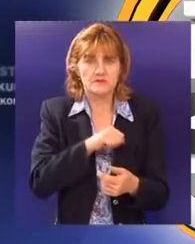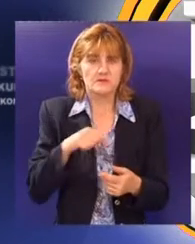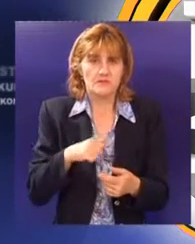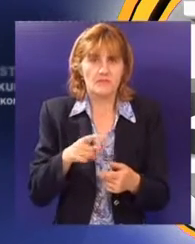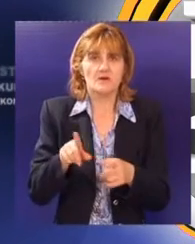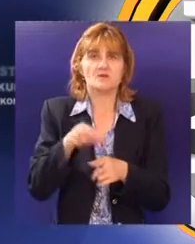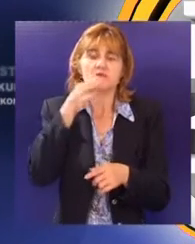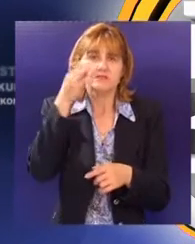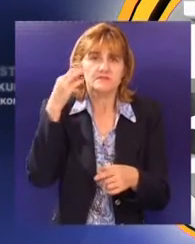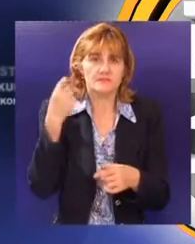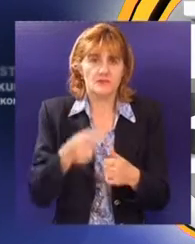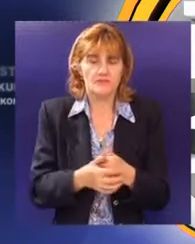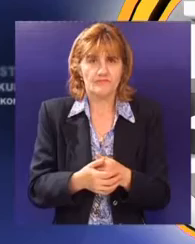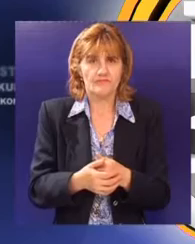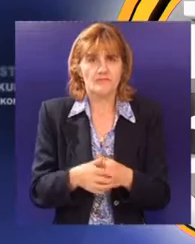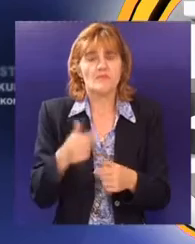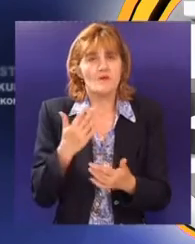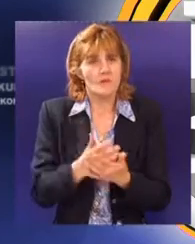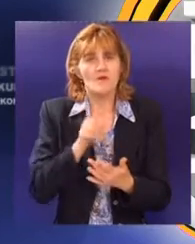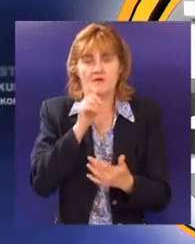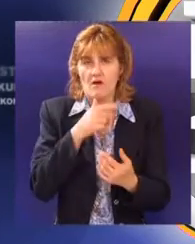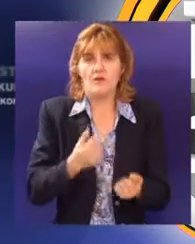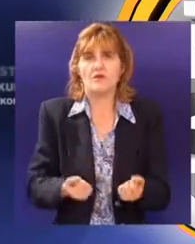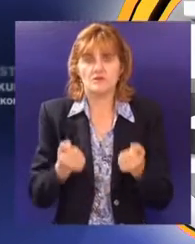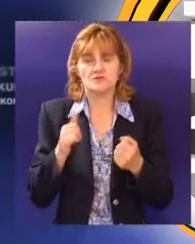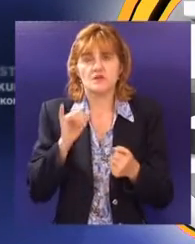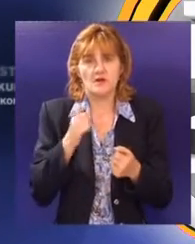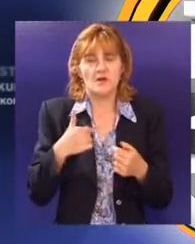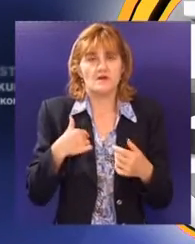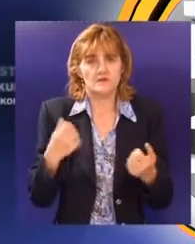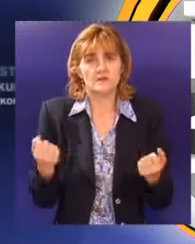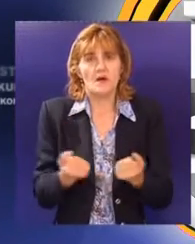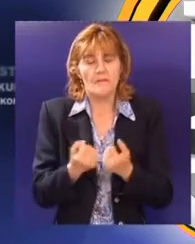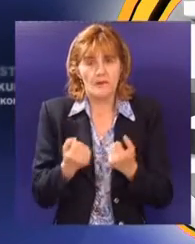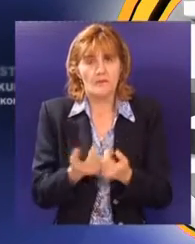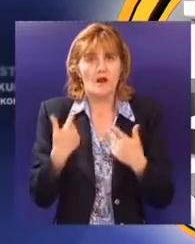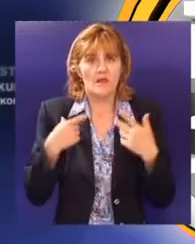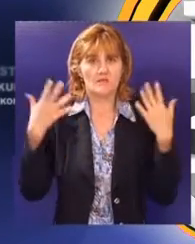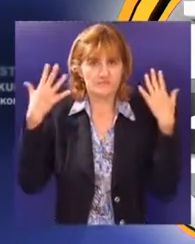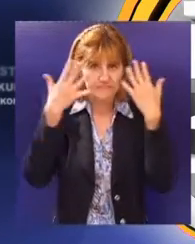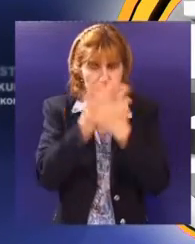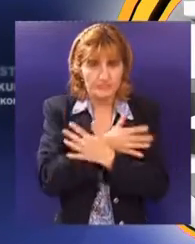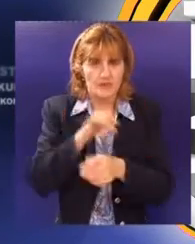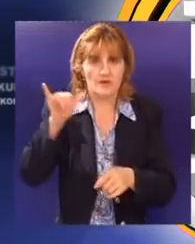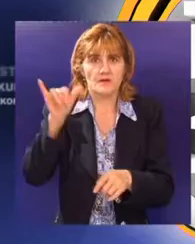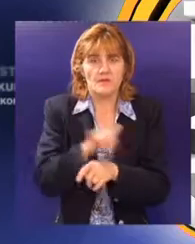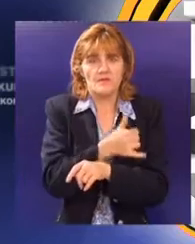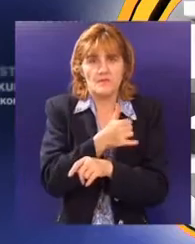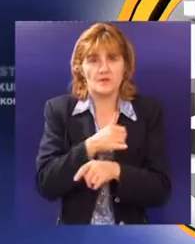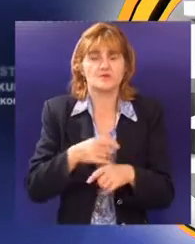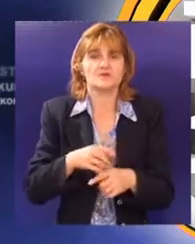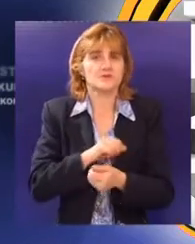očekava iz srpskog. Bili su jako teški. Pa jesam, prepremaula sam se, ali izbunila sam se skroz tu i